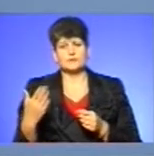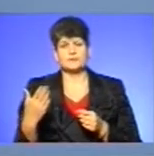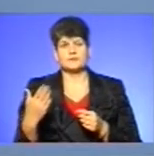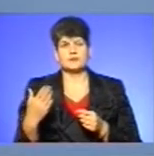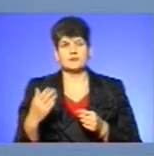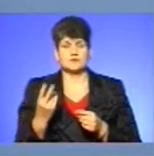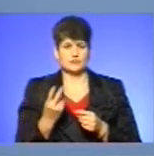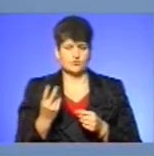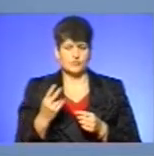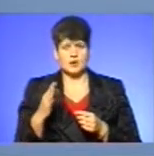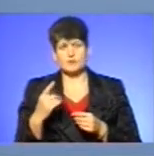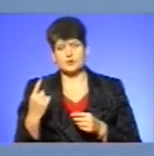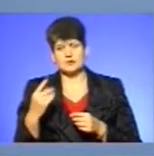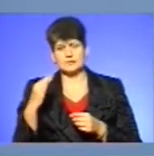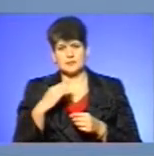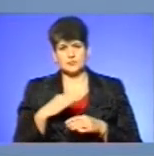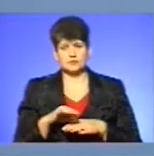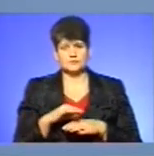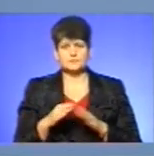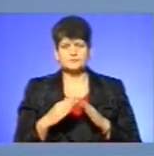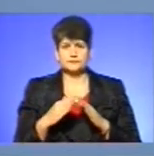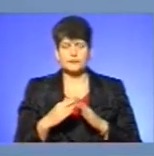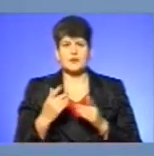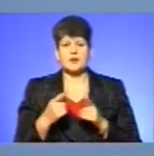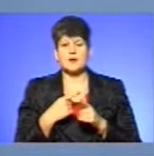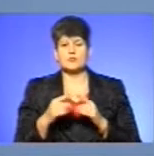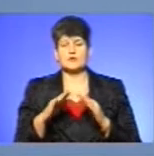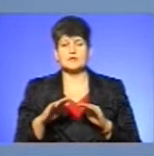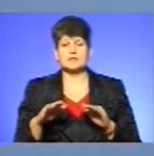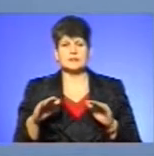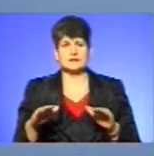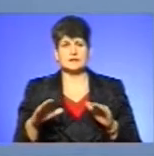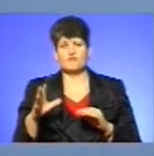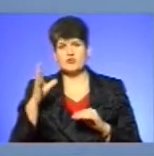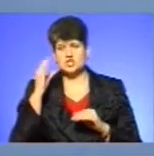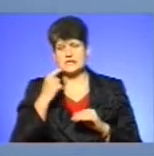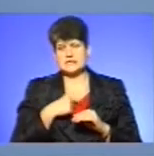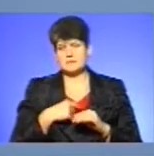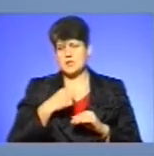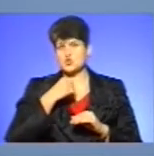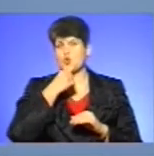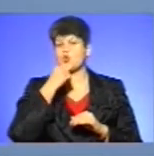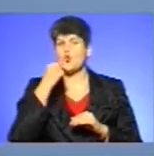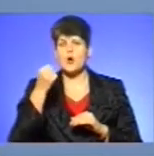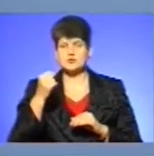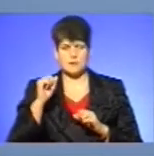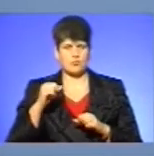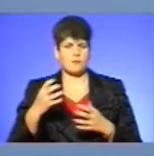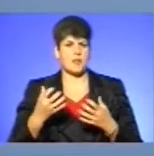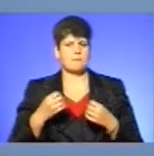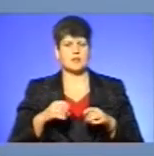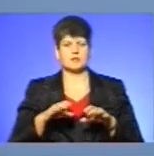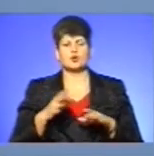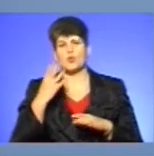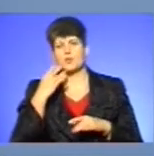з одного сторони обох батьків, або діти, наприклад, вважали себе дорослими, що вони можуть приймати рішення, коли їм